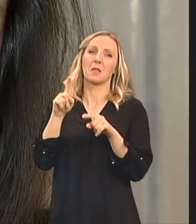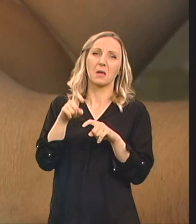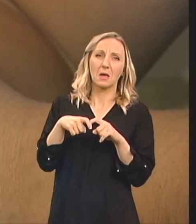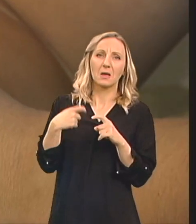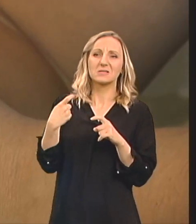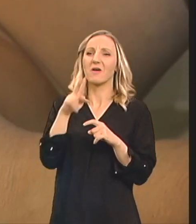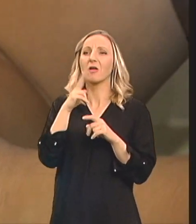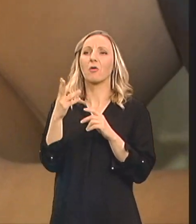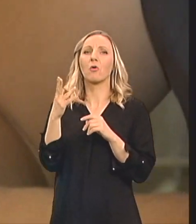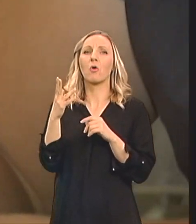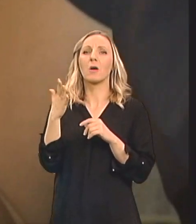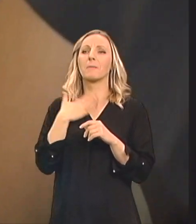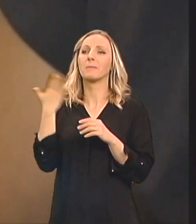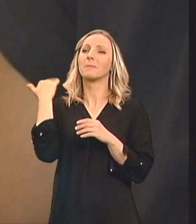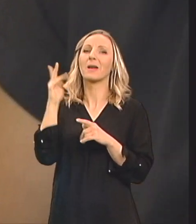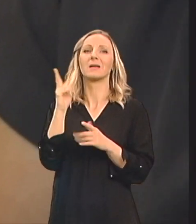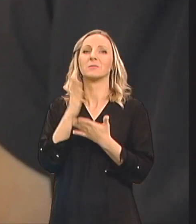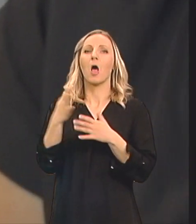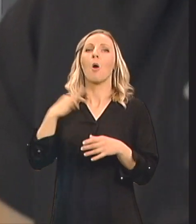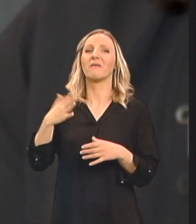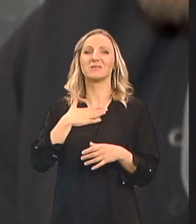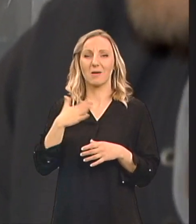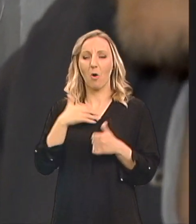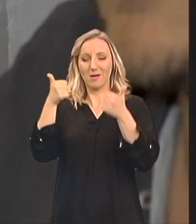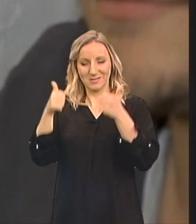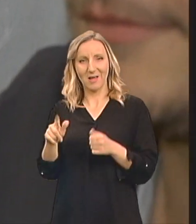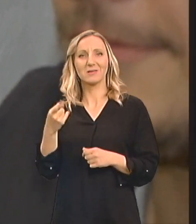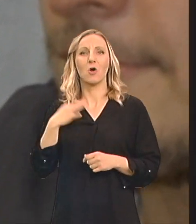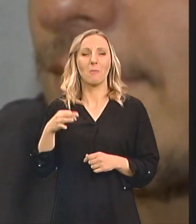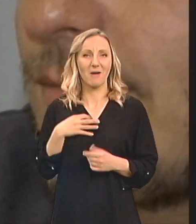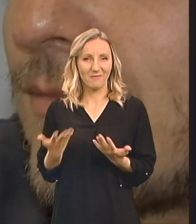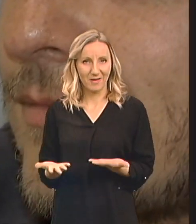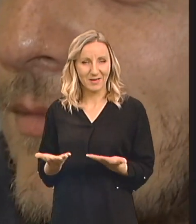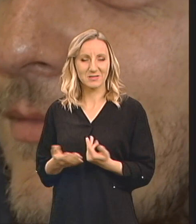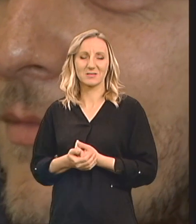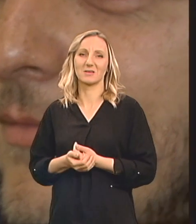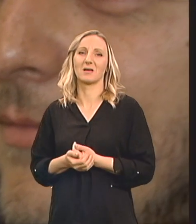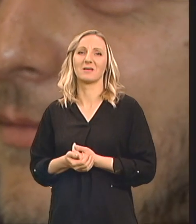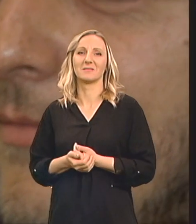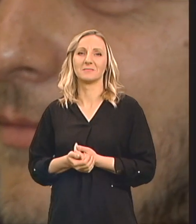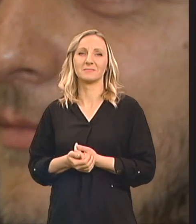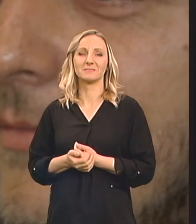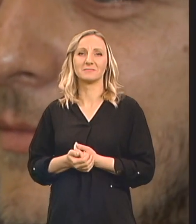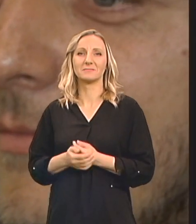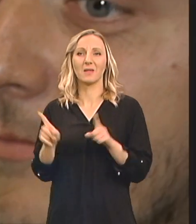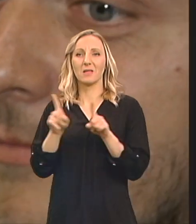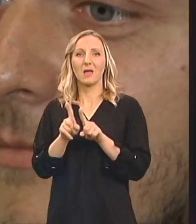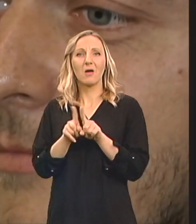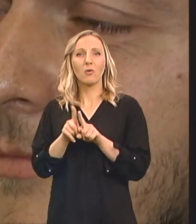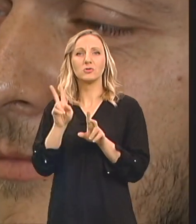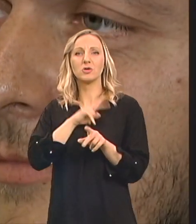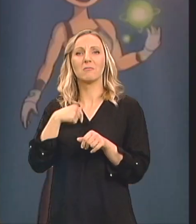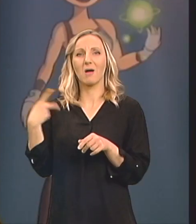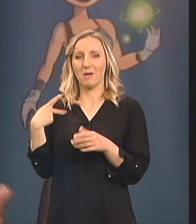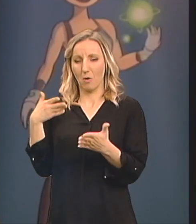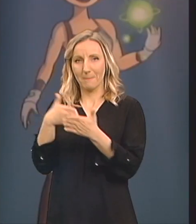nisu bile moja obaveza sad su postale Dalje tu je i ta neka, da kažem Barijera u smislu